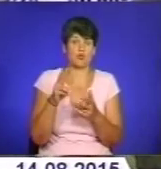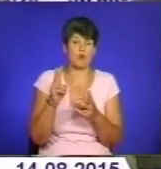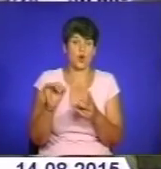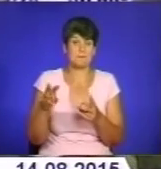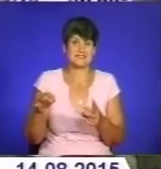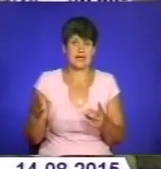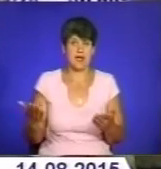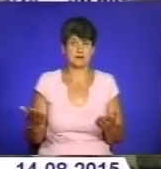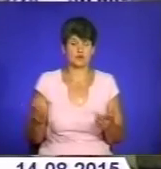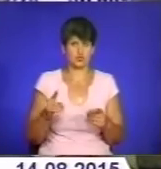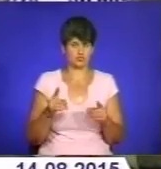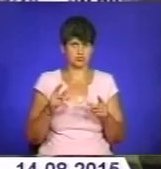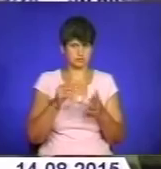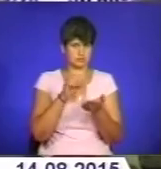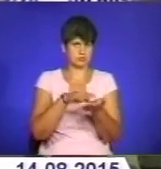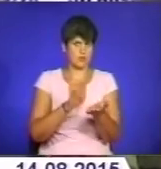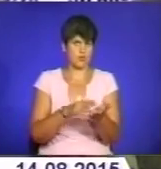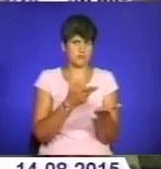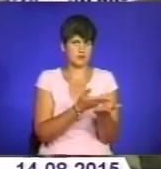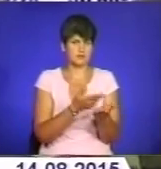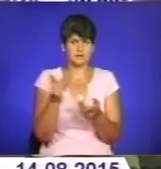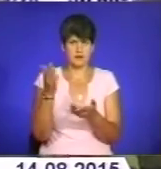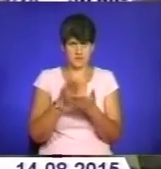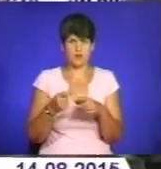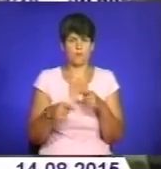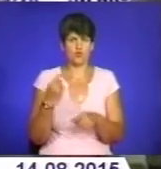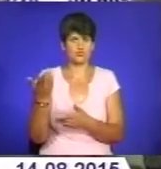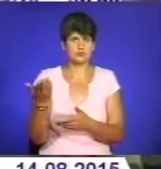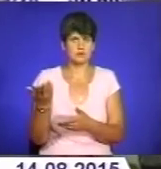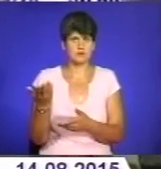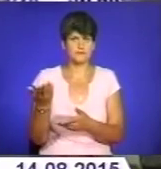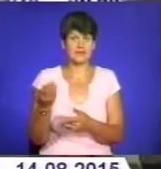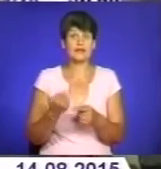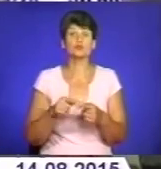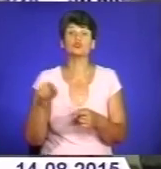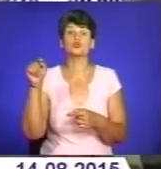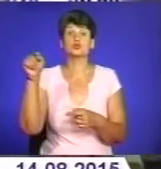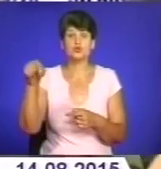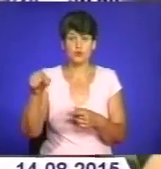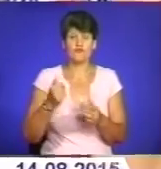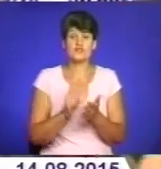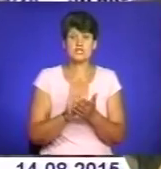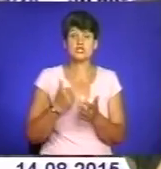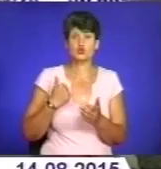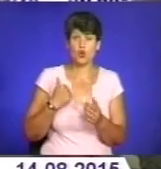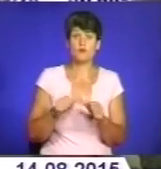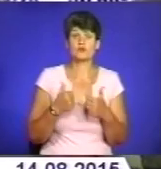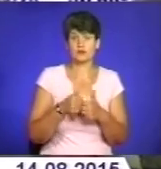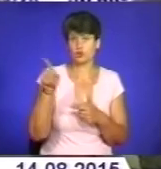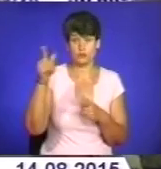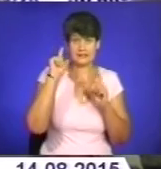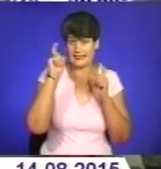чомусь, стали на обліку. Знову ж таки, там є певні порушення. Ну, принаймні, з-за цього військовий комісаріат, вони той, напевно, не